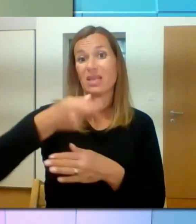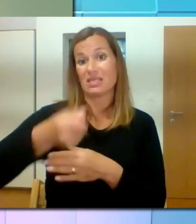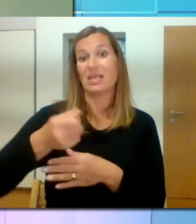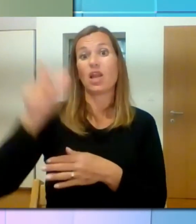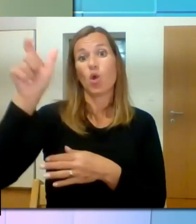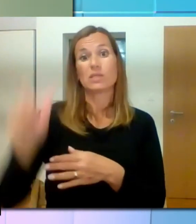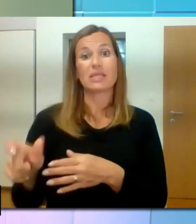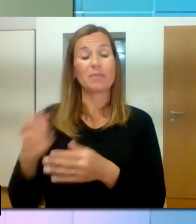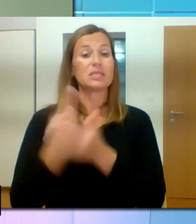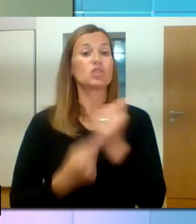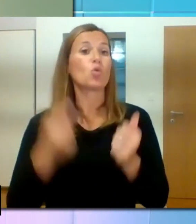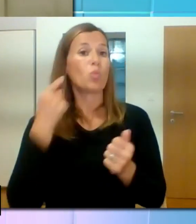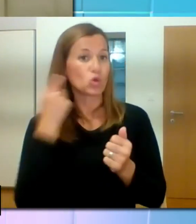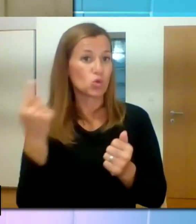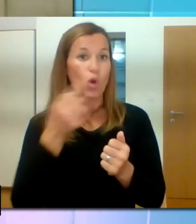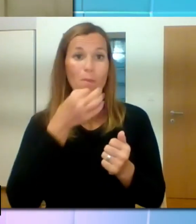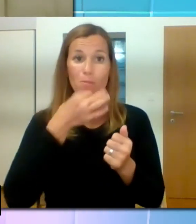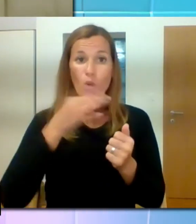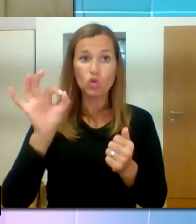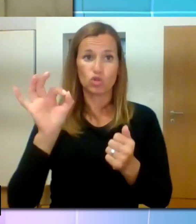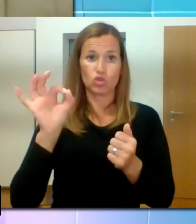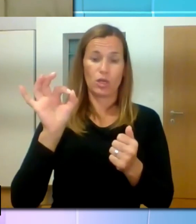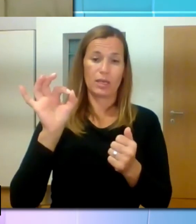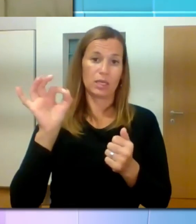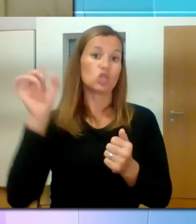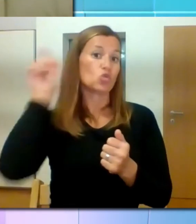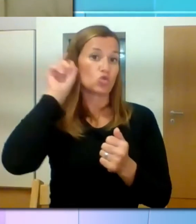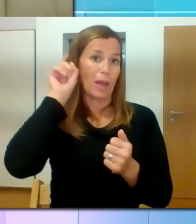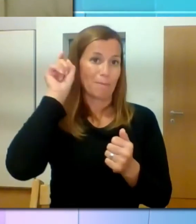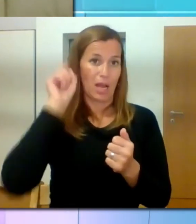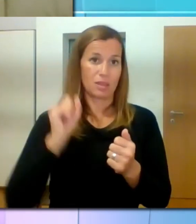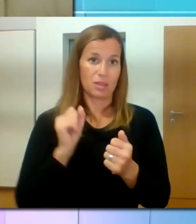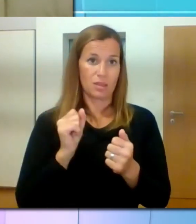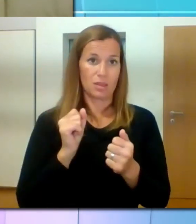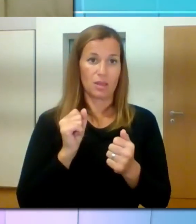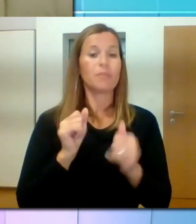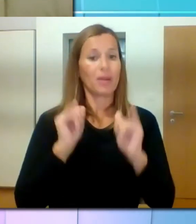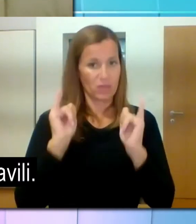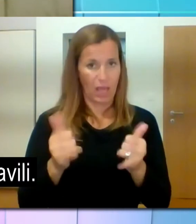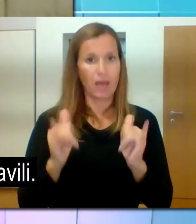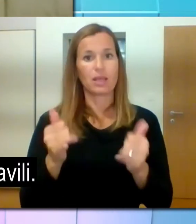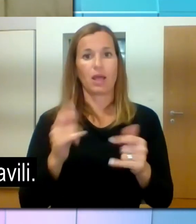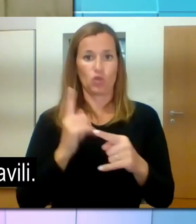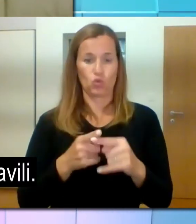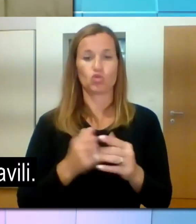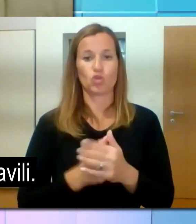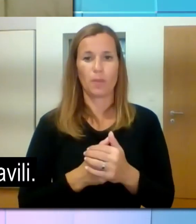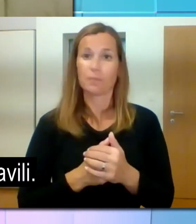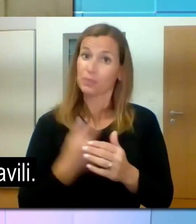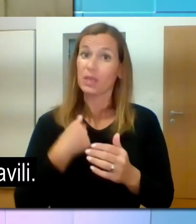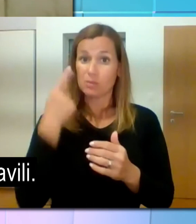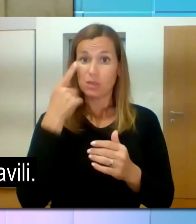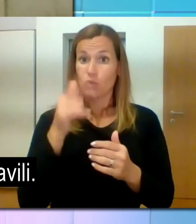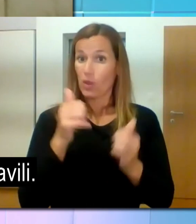ja. Meni se zdi to izjemno pomembna informacija, tako da se vam res iskreno zahvaljujem, da ste nam jo danes